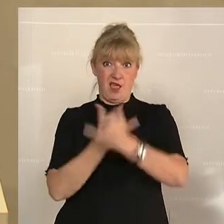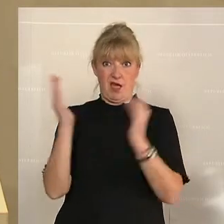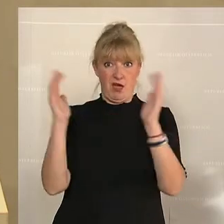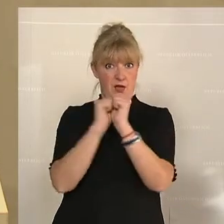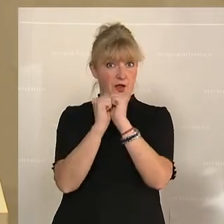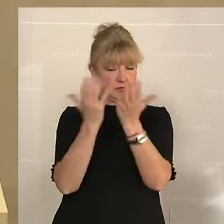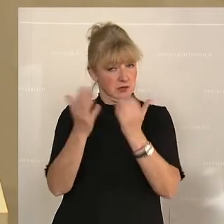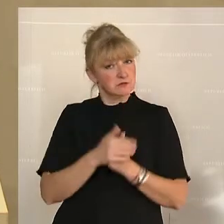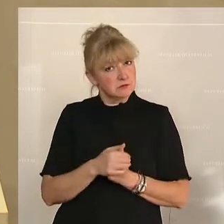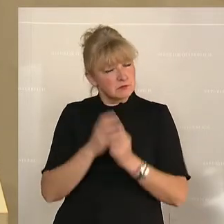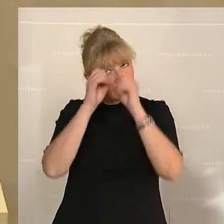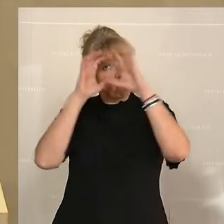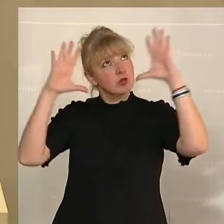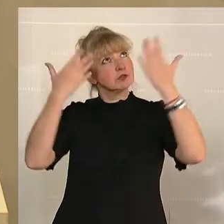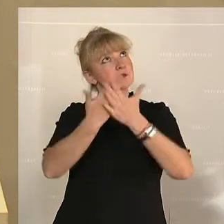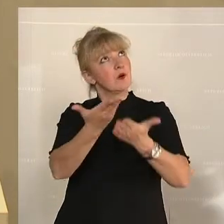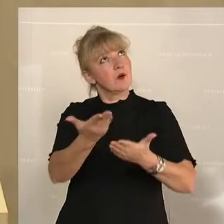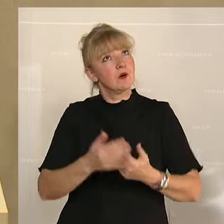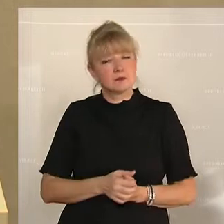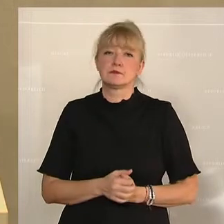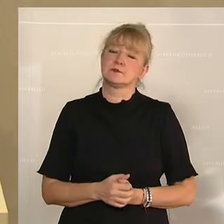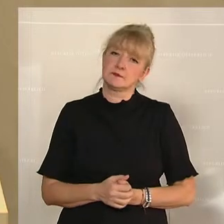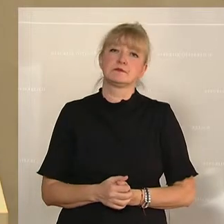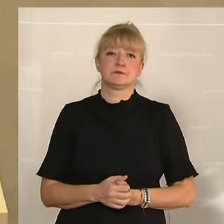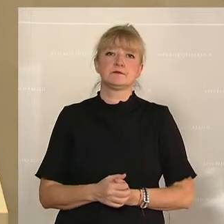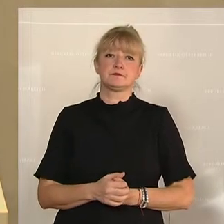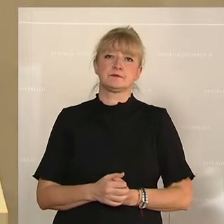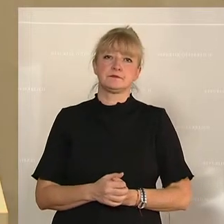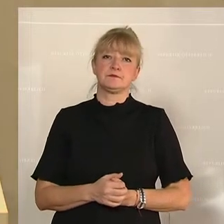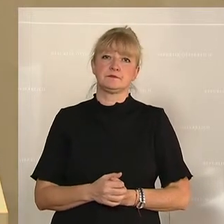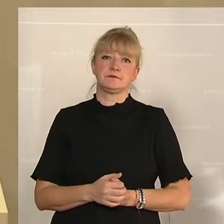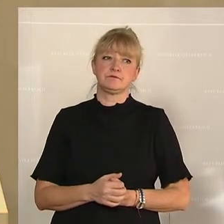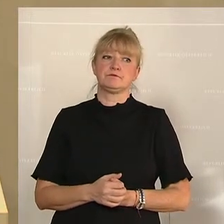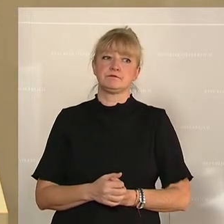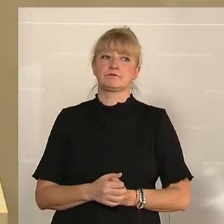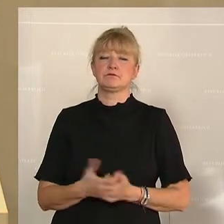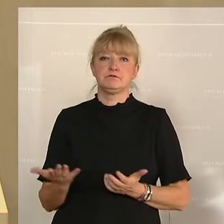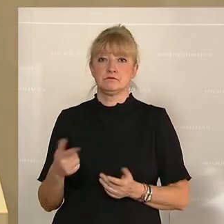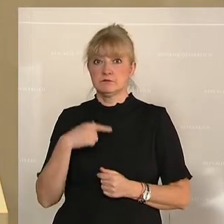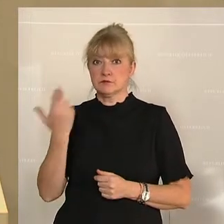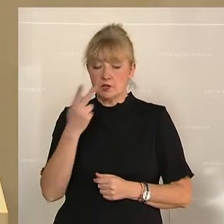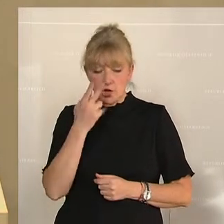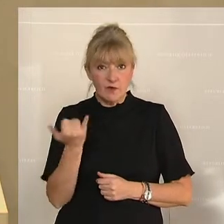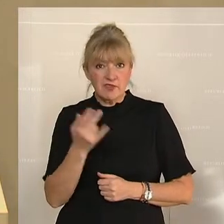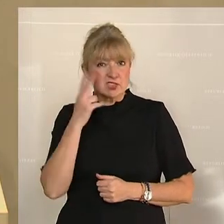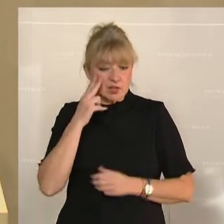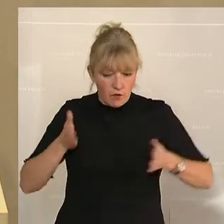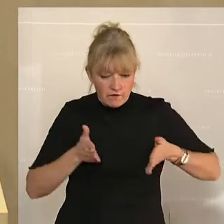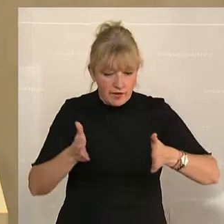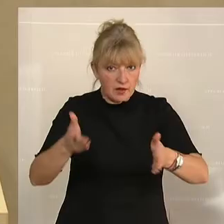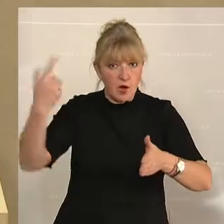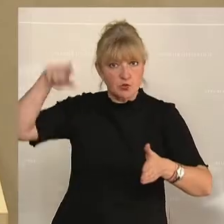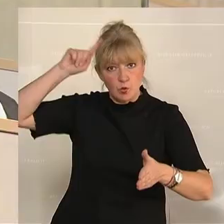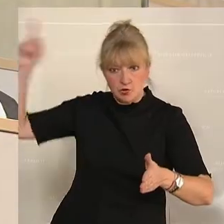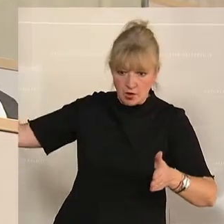Das muss man sich vorstellen. Und dann, wenn man sich dann die Routen anschaut, aus Deutschland nach